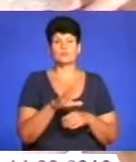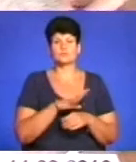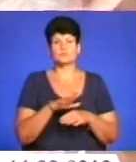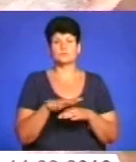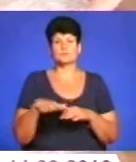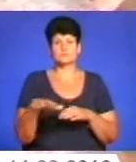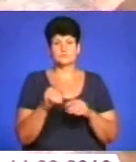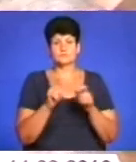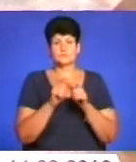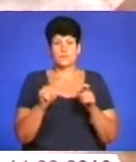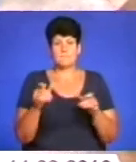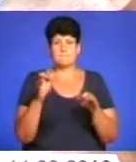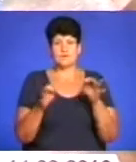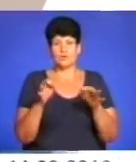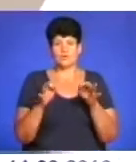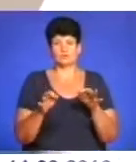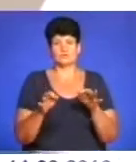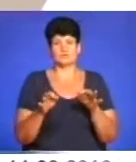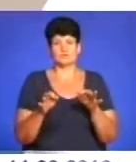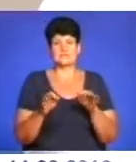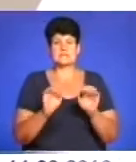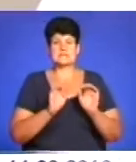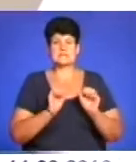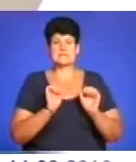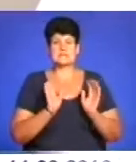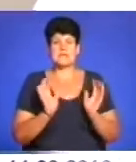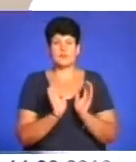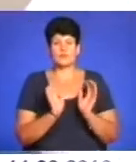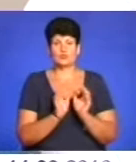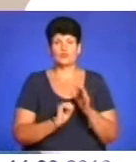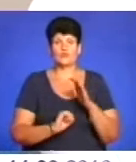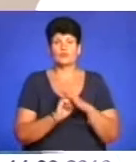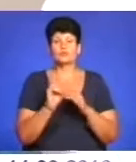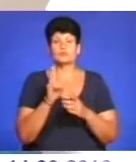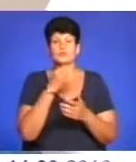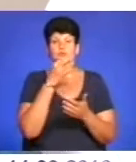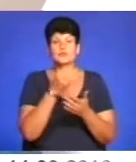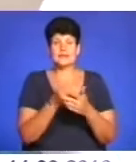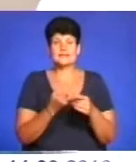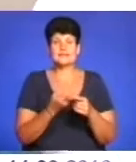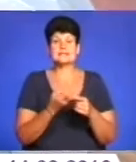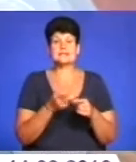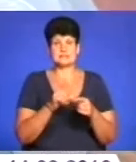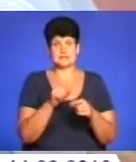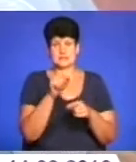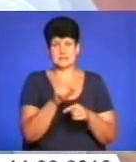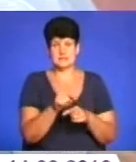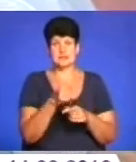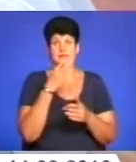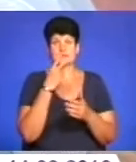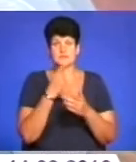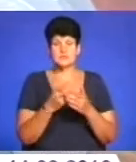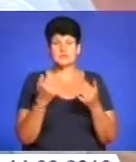території об'єкта природно-заповідного фонду, та хто нестиме відповідальність за незаконний видобуток корисних копалин, дивіться